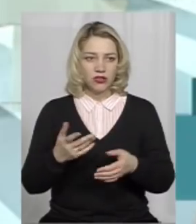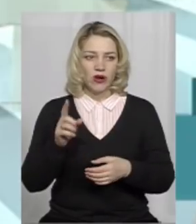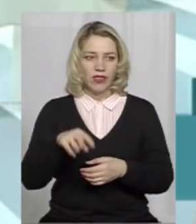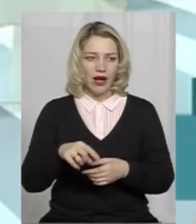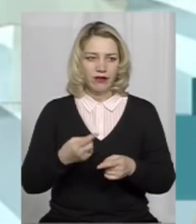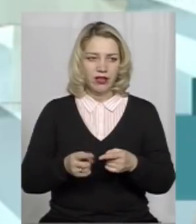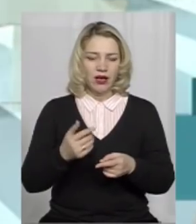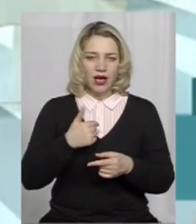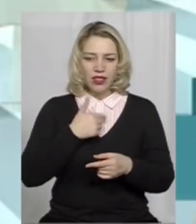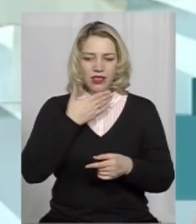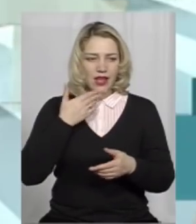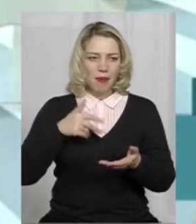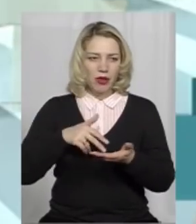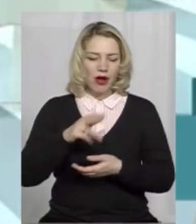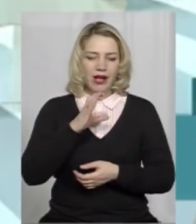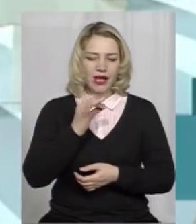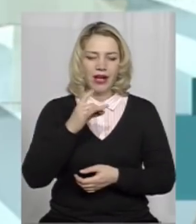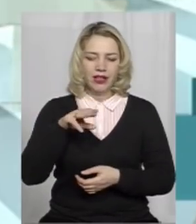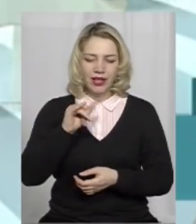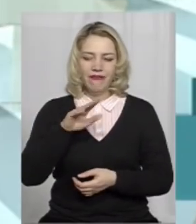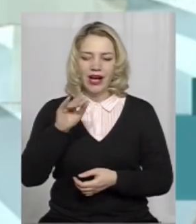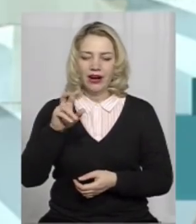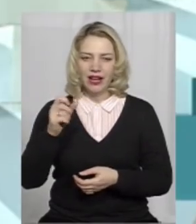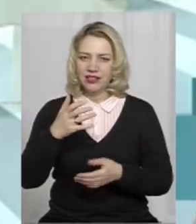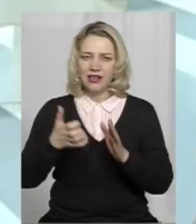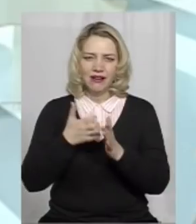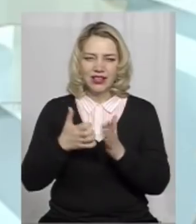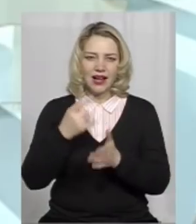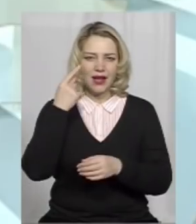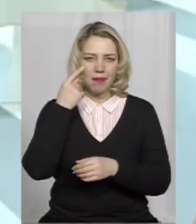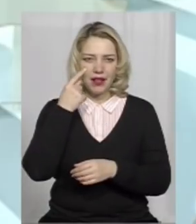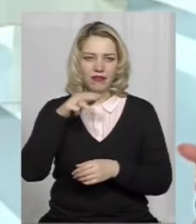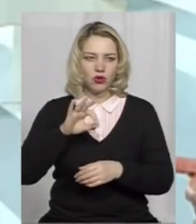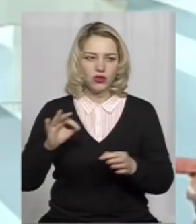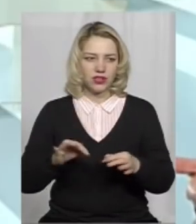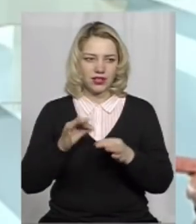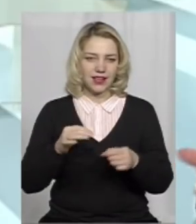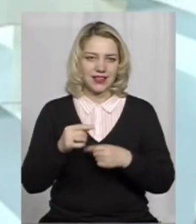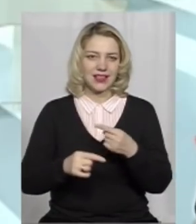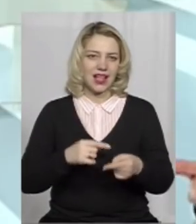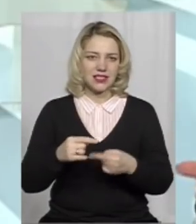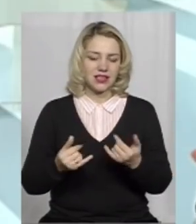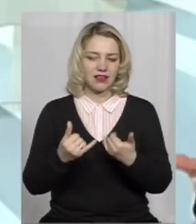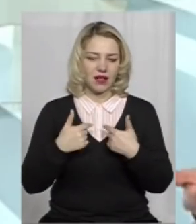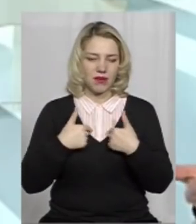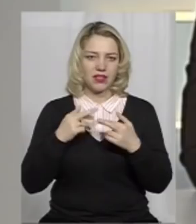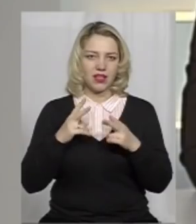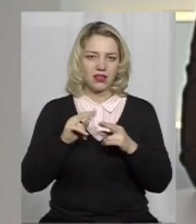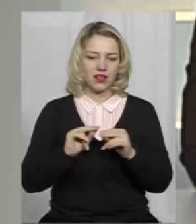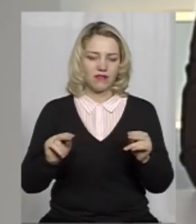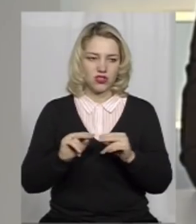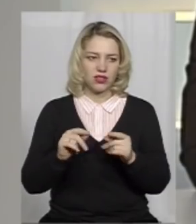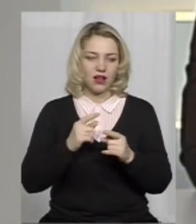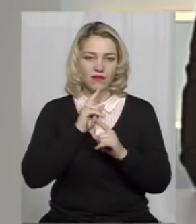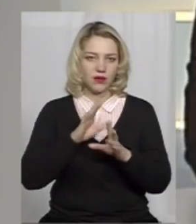я, учитель, не пройду сертифікацію, або не наберу тої кількості балів, ніяких наслідків для мене, як для вчителя,